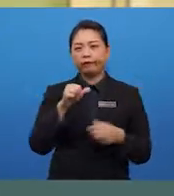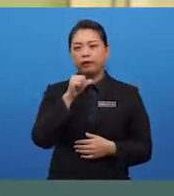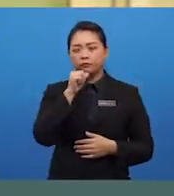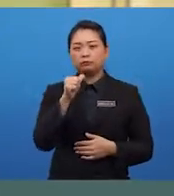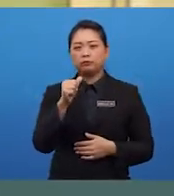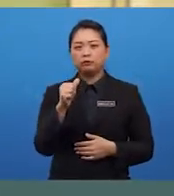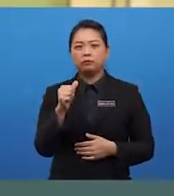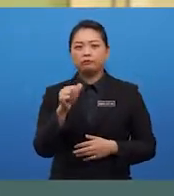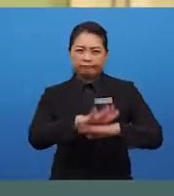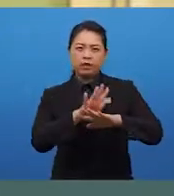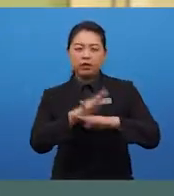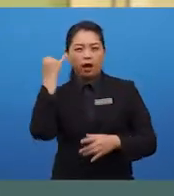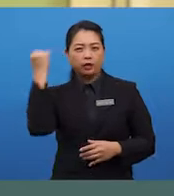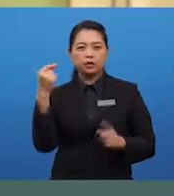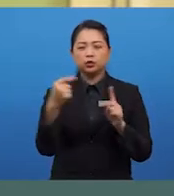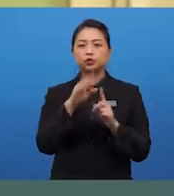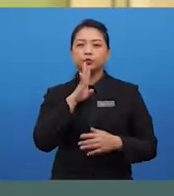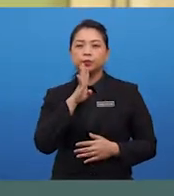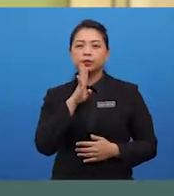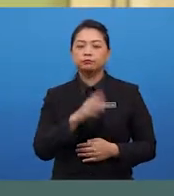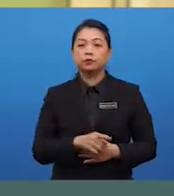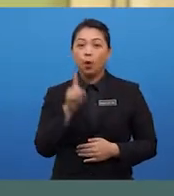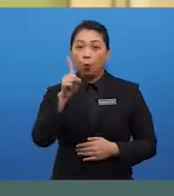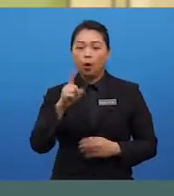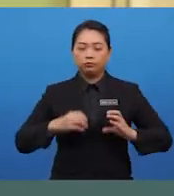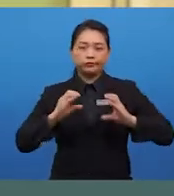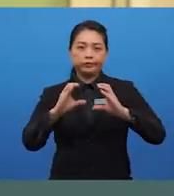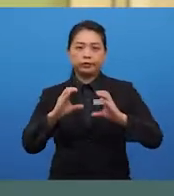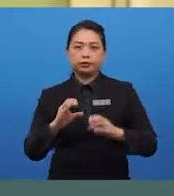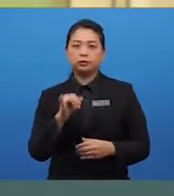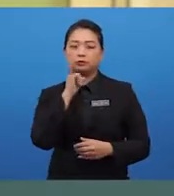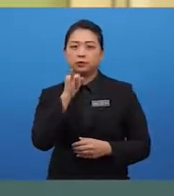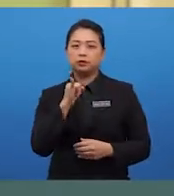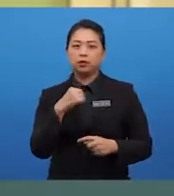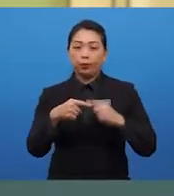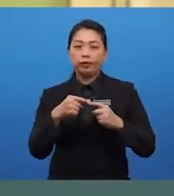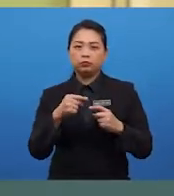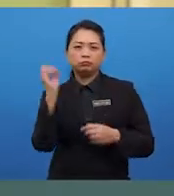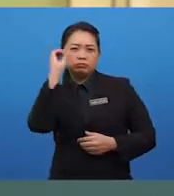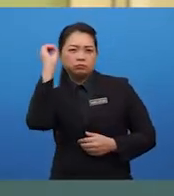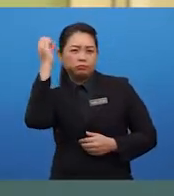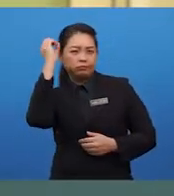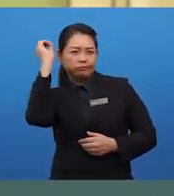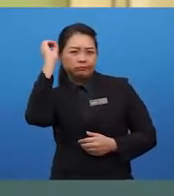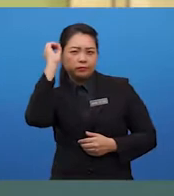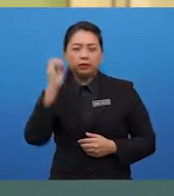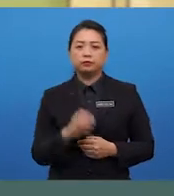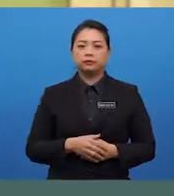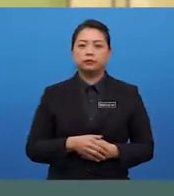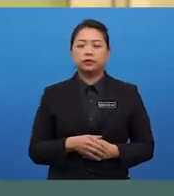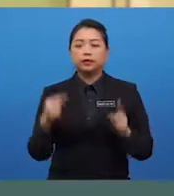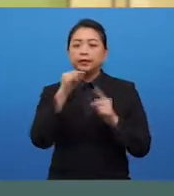one strategy to use when you have run out of ideas about a topic is to give